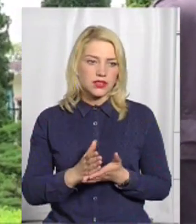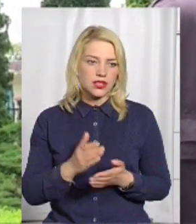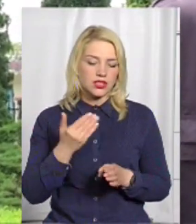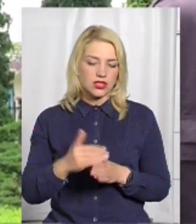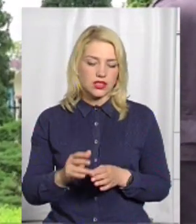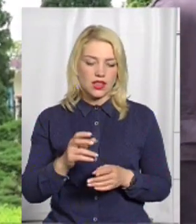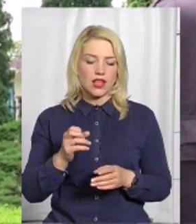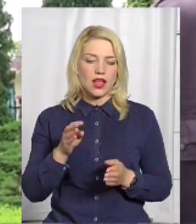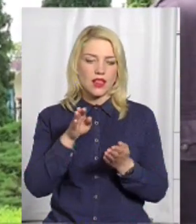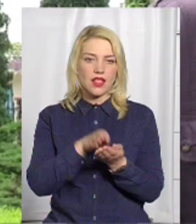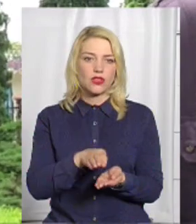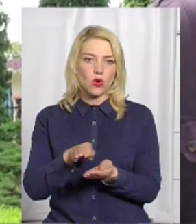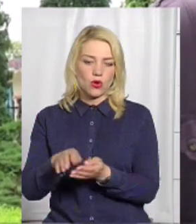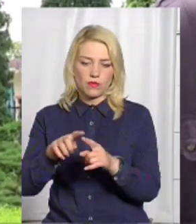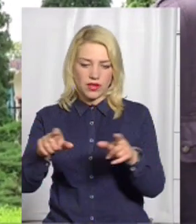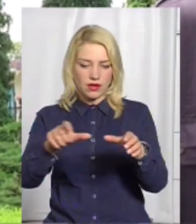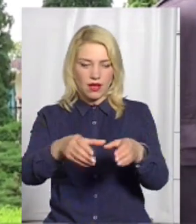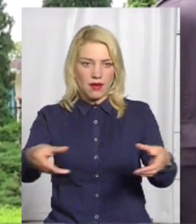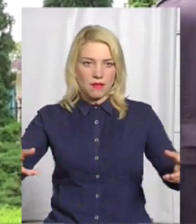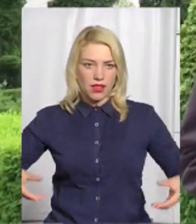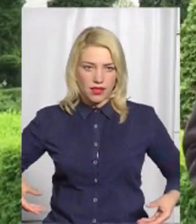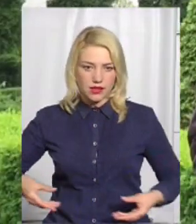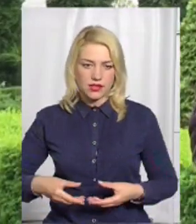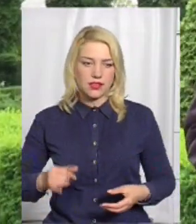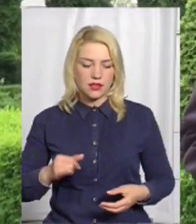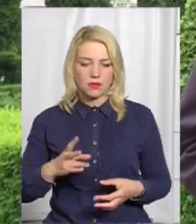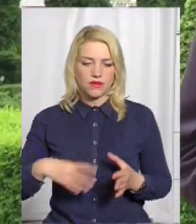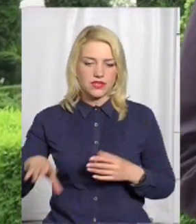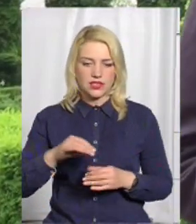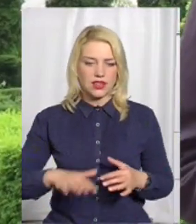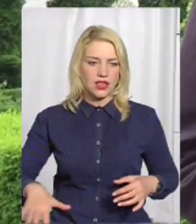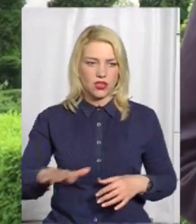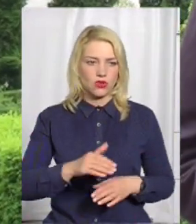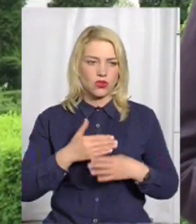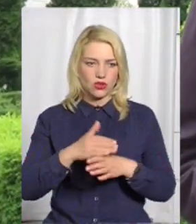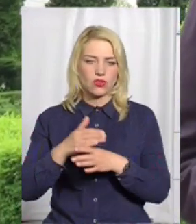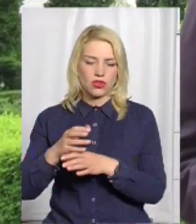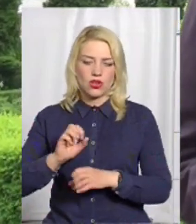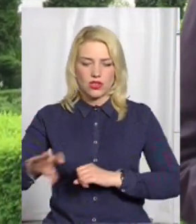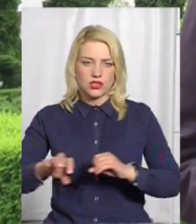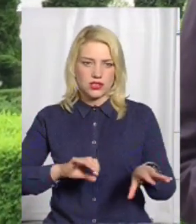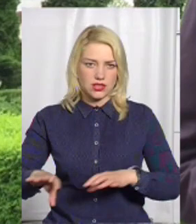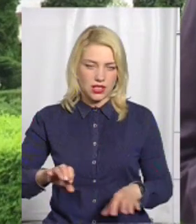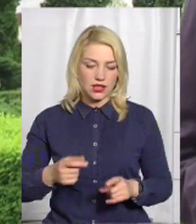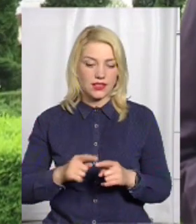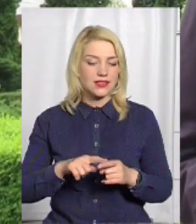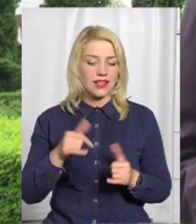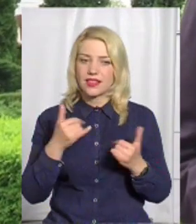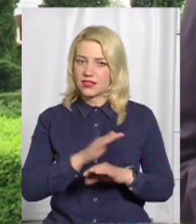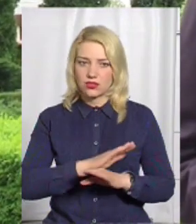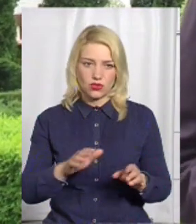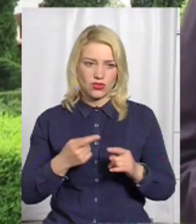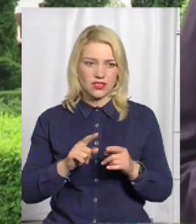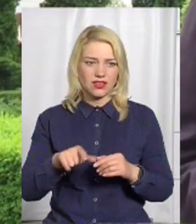плит і частини якихось плит по всій території розкидані. Вони розкидані і не сьогодні насправді, розумієте? Там роками